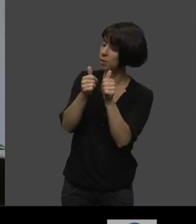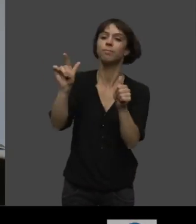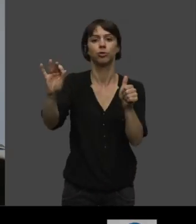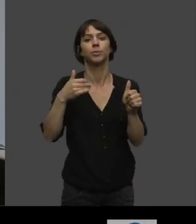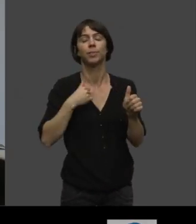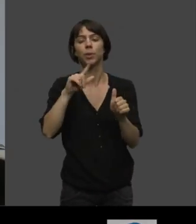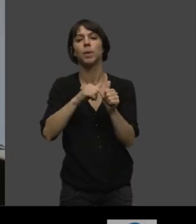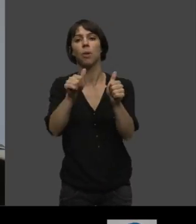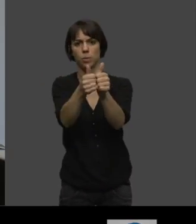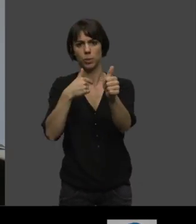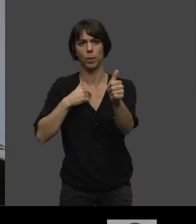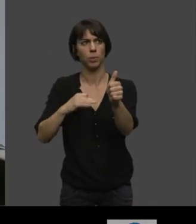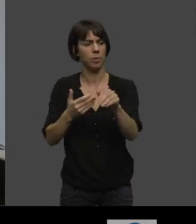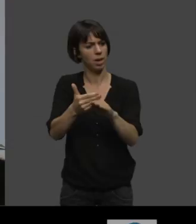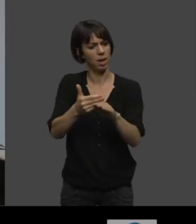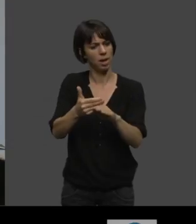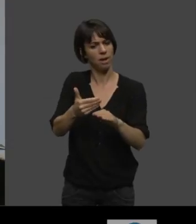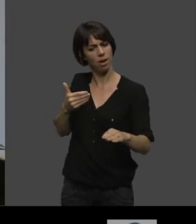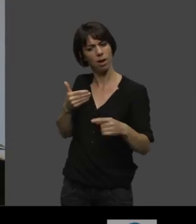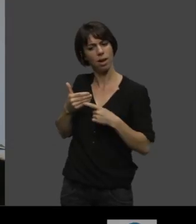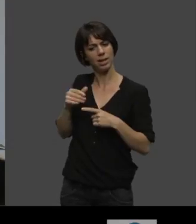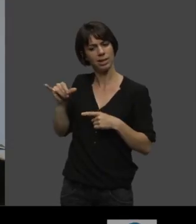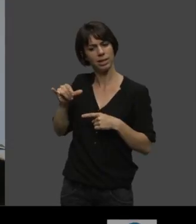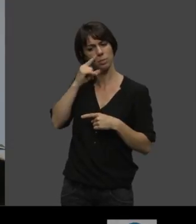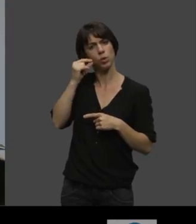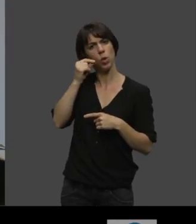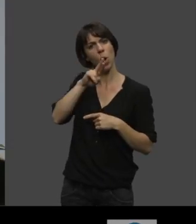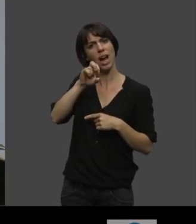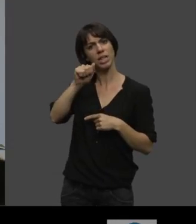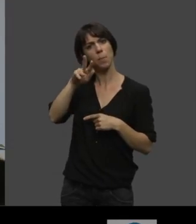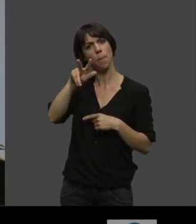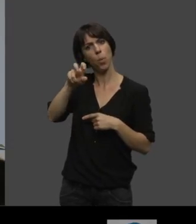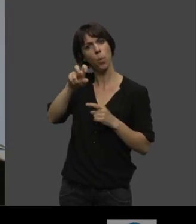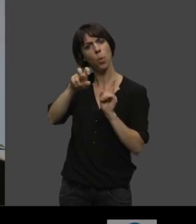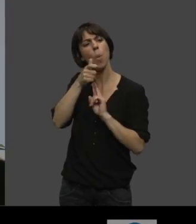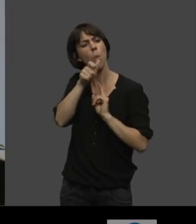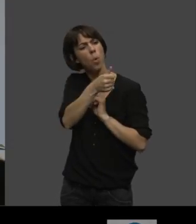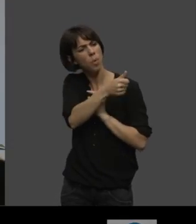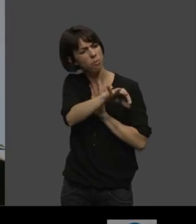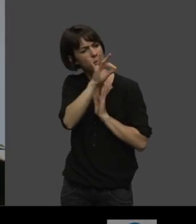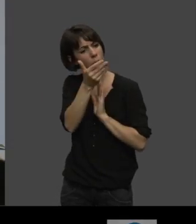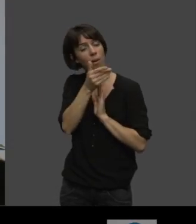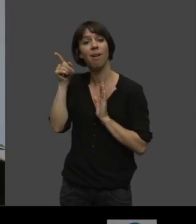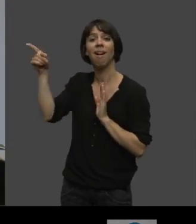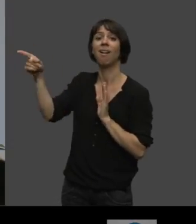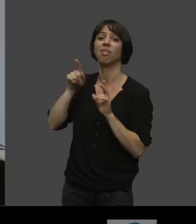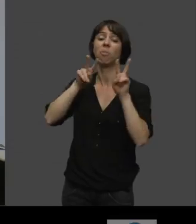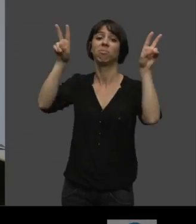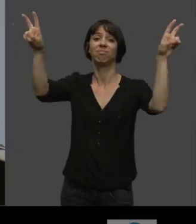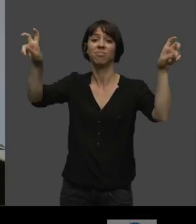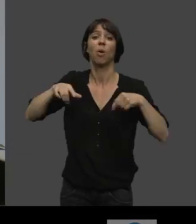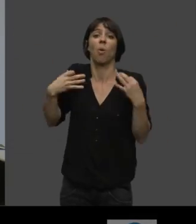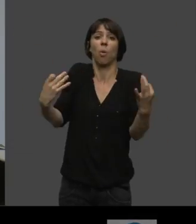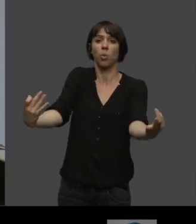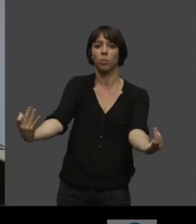Et avant, c'était M. Riboud, je crois. Exactement, en 2010. Qui avait choisi quoi ? Le ressourcement. Ressourcement. Bon. Moi, j'avais